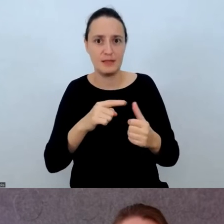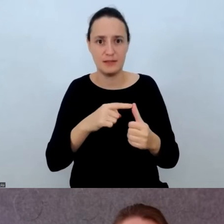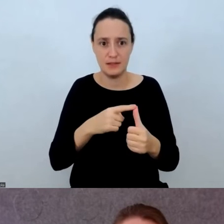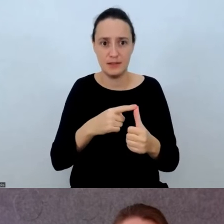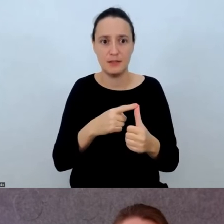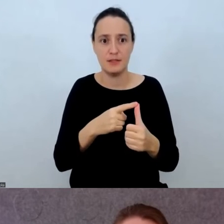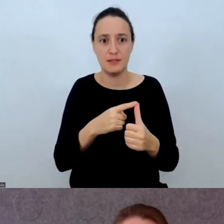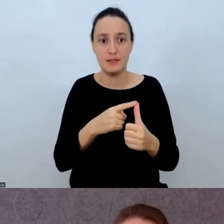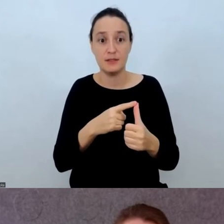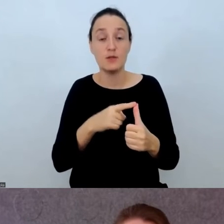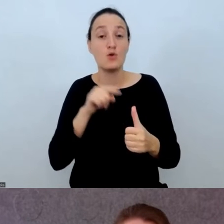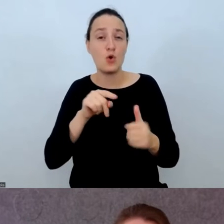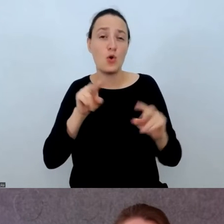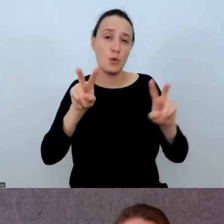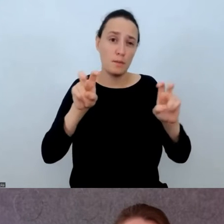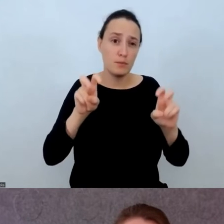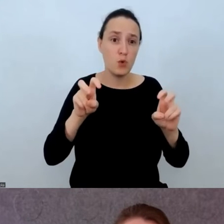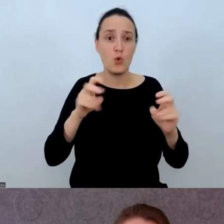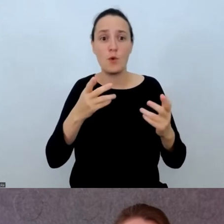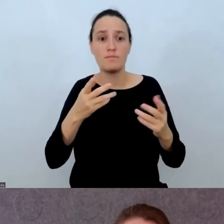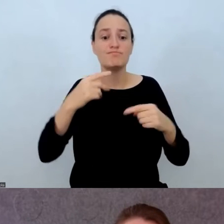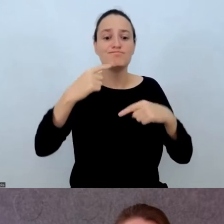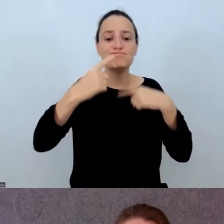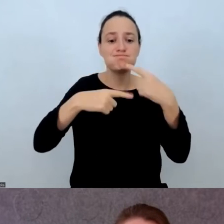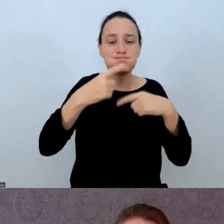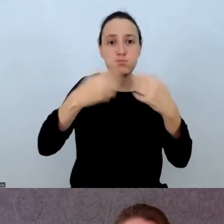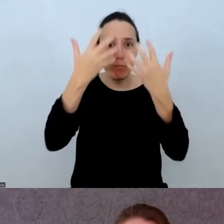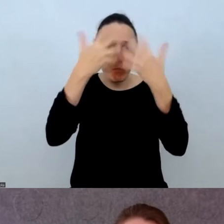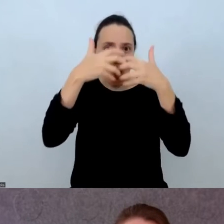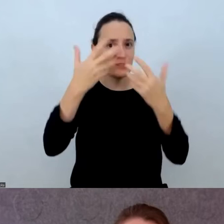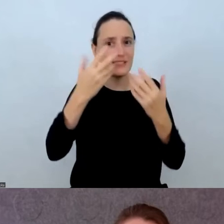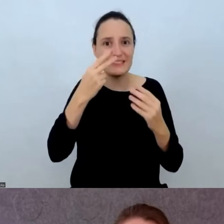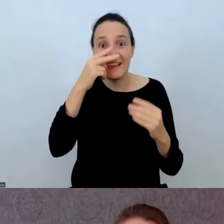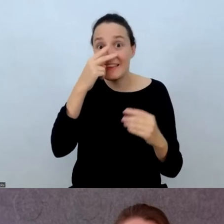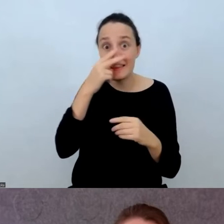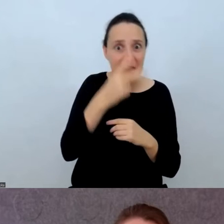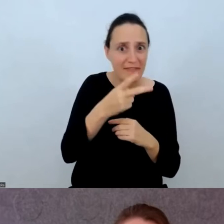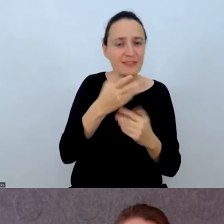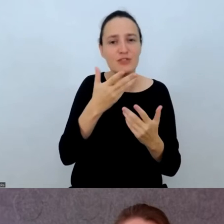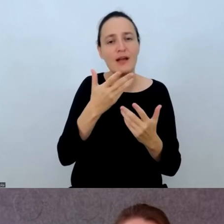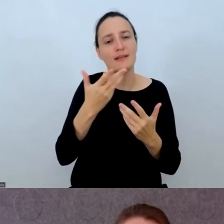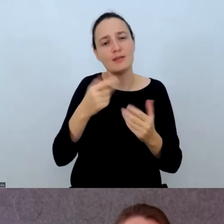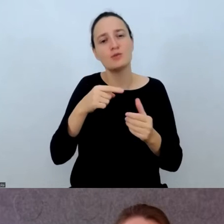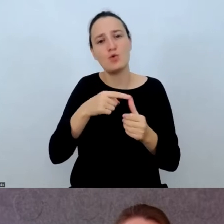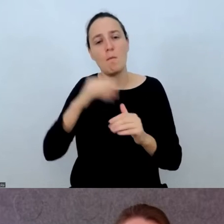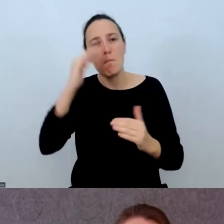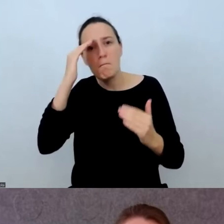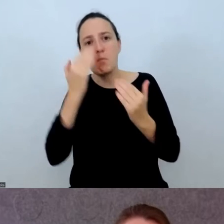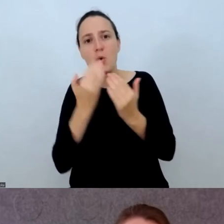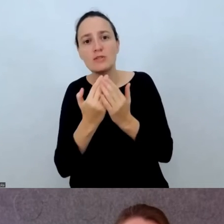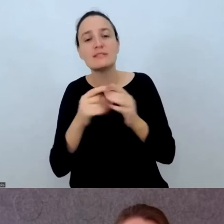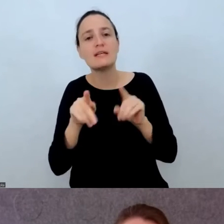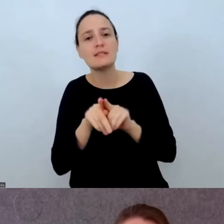Nazywa się Niewidzialny proces. Poznanie i pamięć robocza w tłumaczeniu dialogowym.